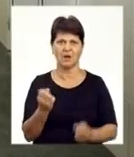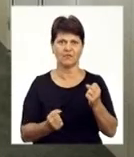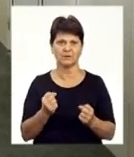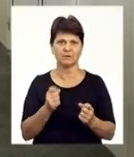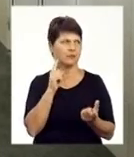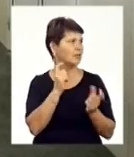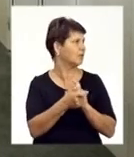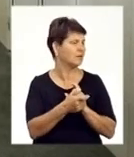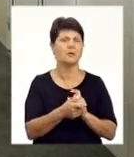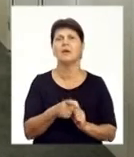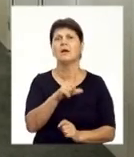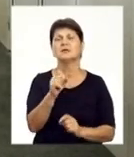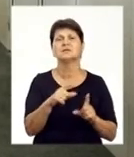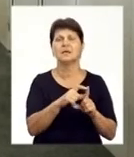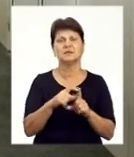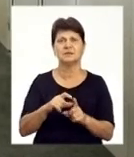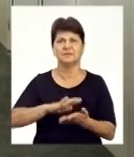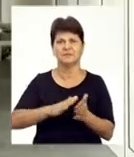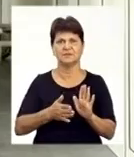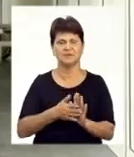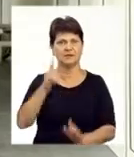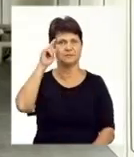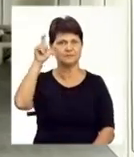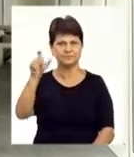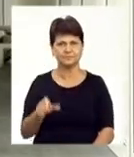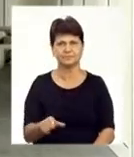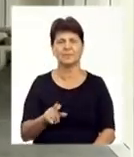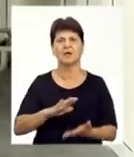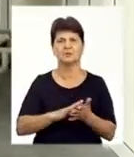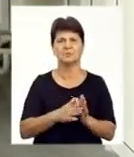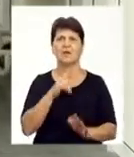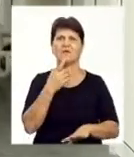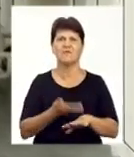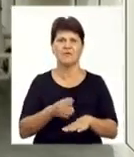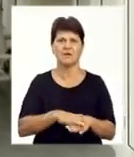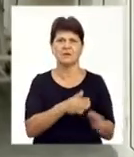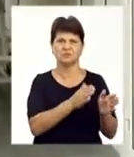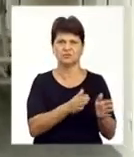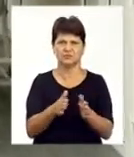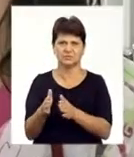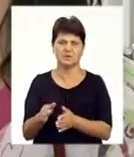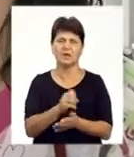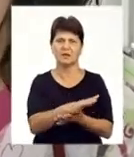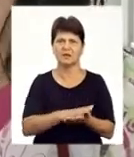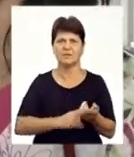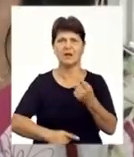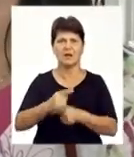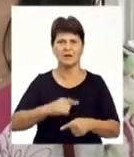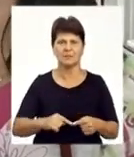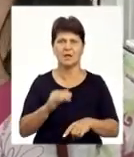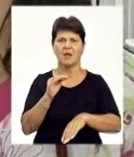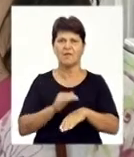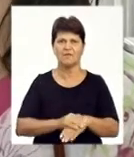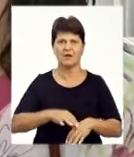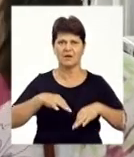Зі слів лікаря Олени Київської, стан хлопчика наразі стабільний, проте важкий. Попереду у нього довготривала реабілітація. За